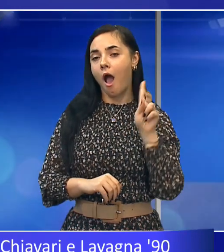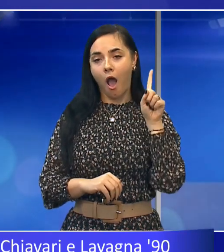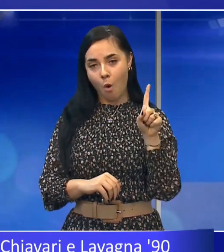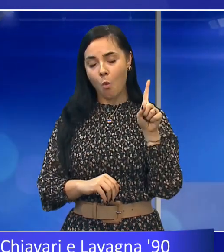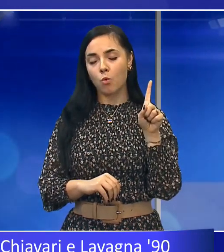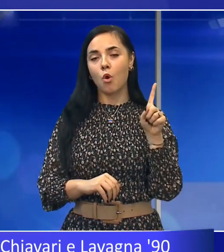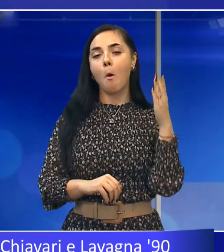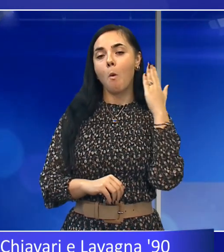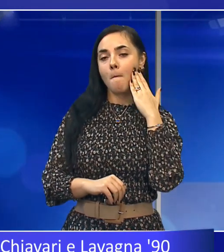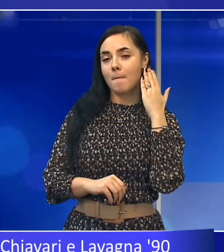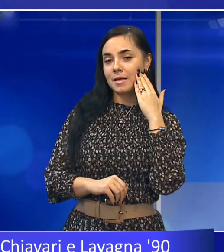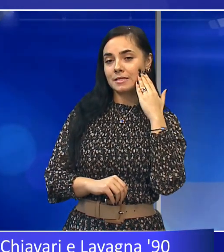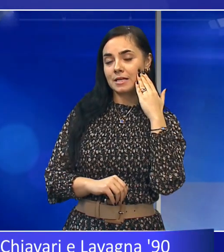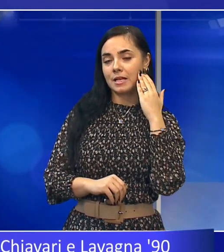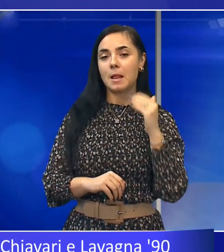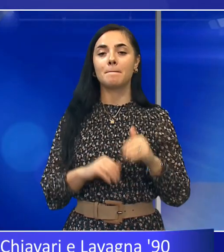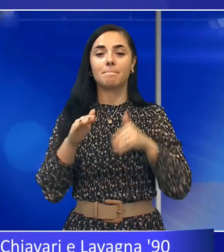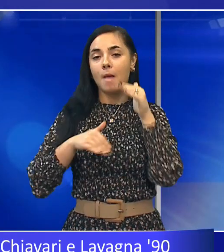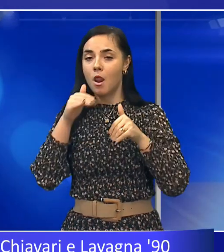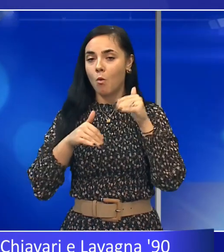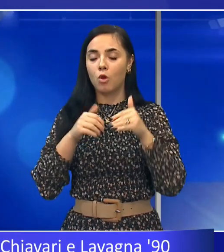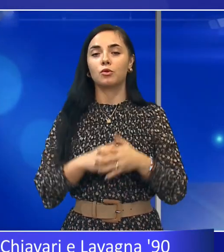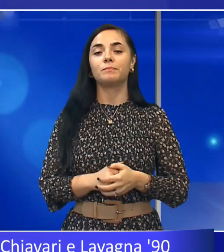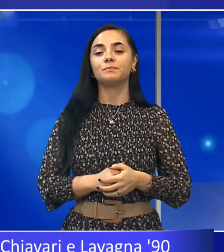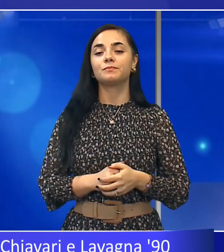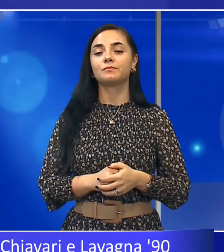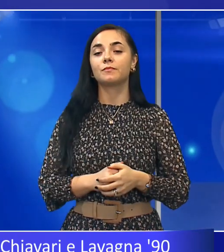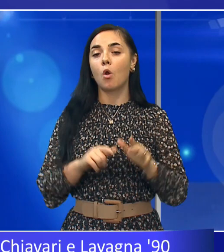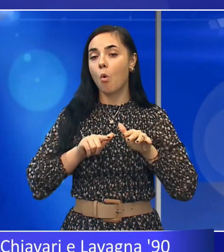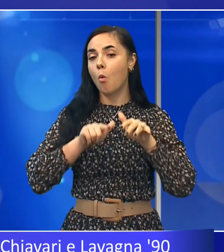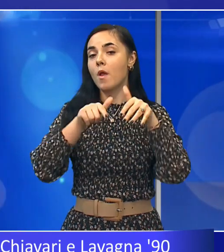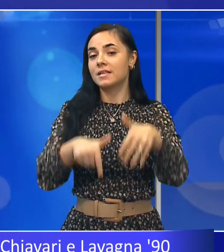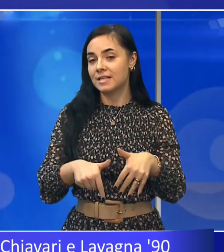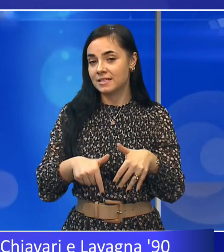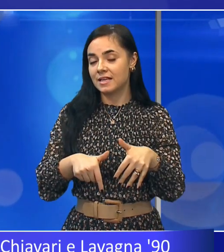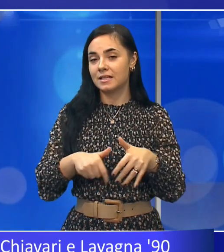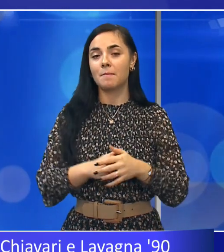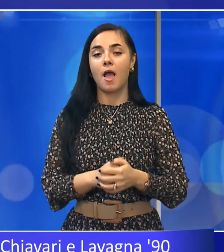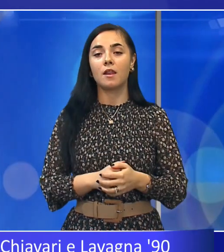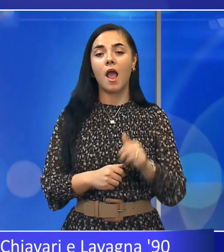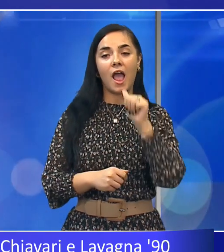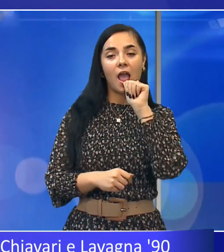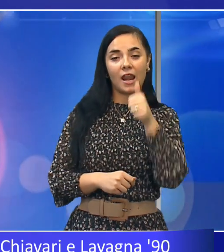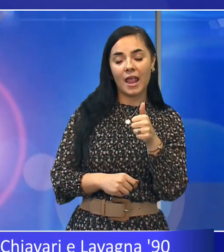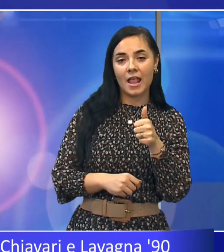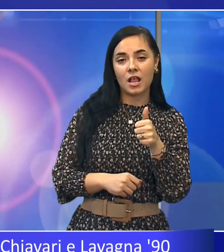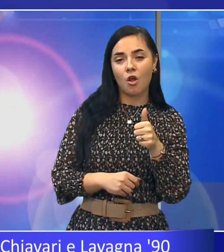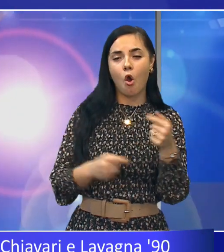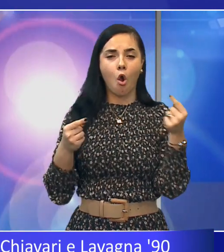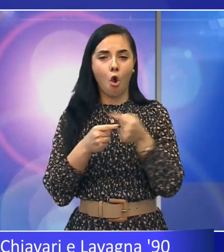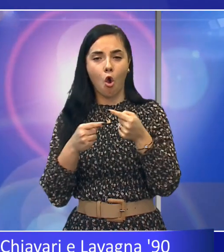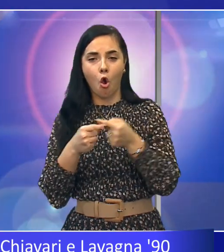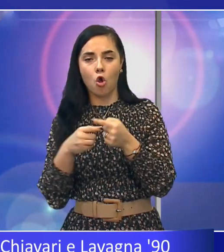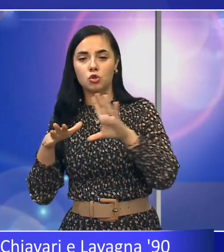maschile di pallanuoto. Questa settimana affronterà lo Juve a